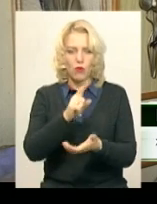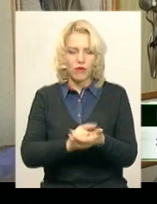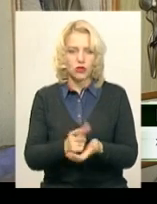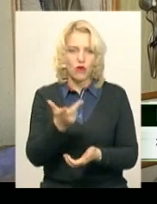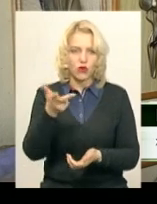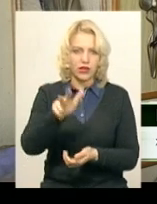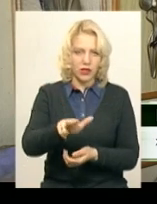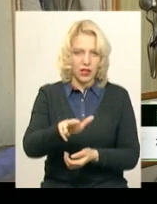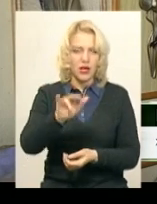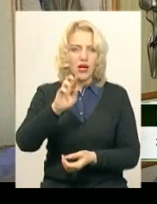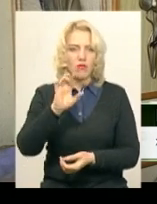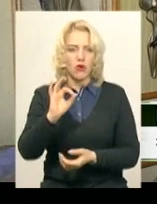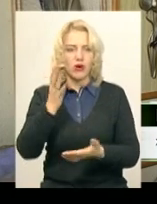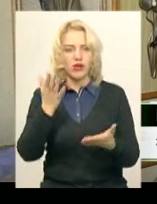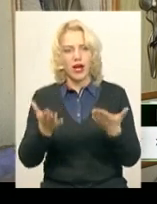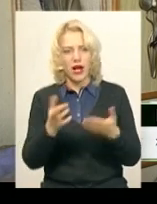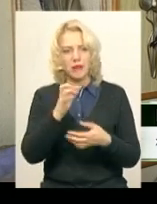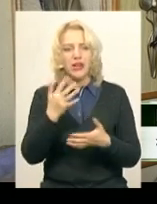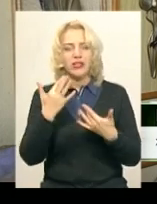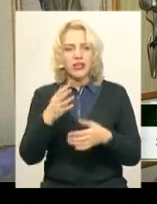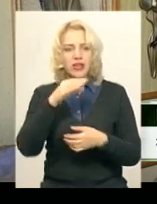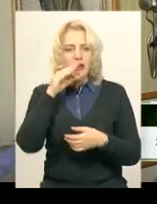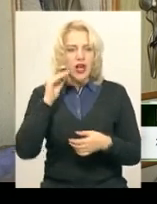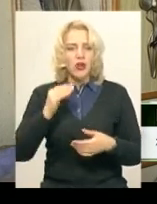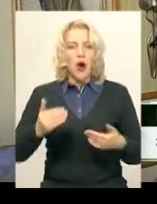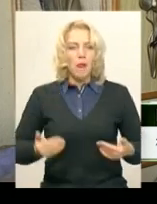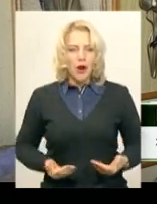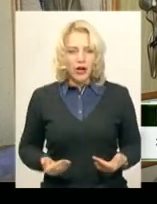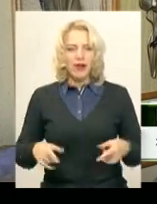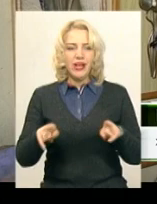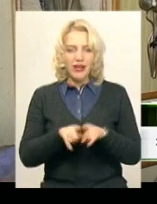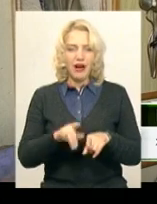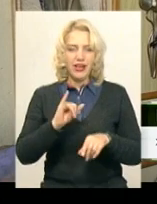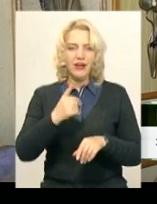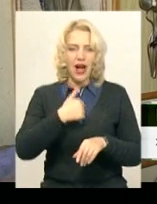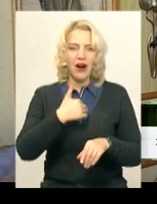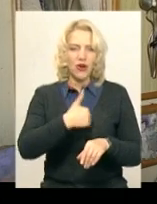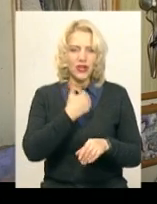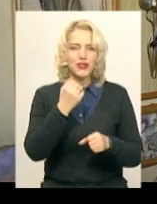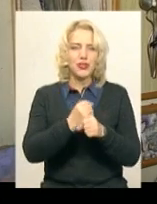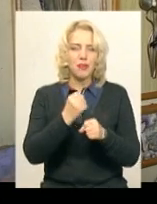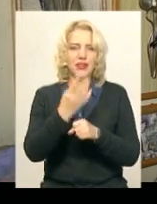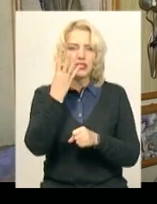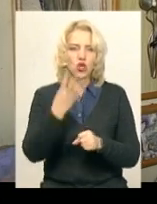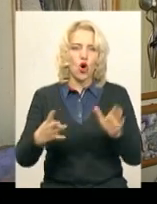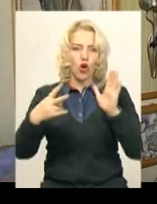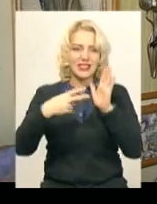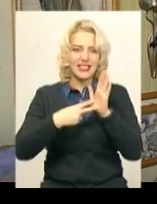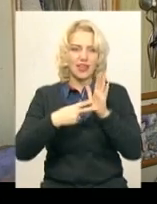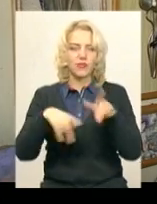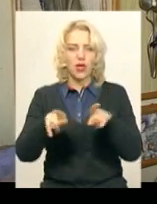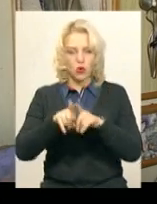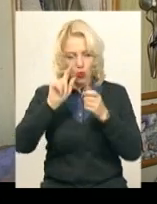три, бо якби скільки Шевченко прожив, то так і я 47 хочу йому зробити таку